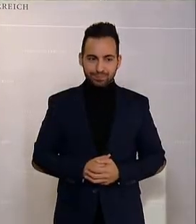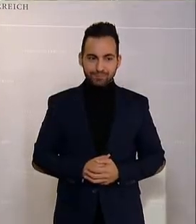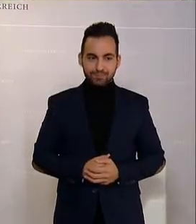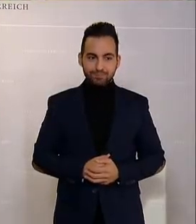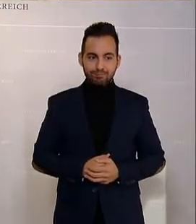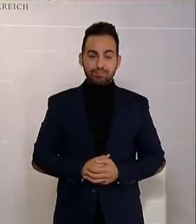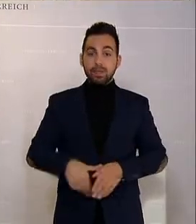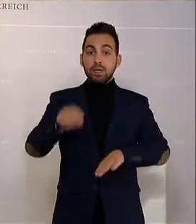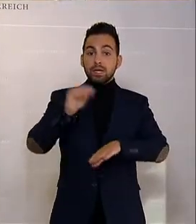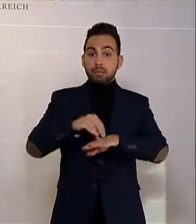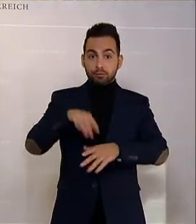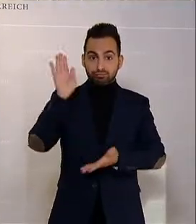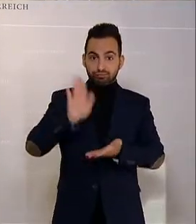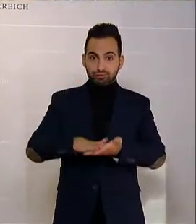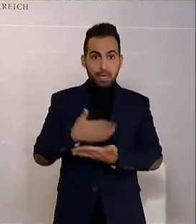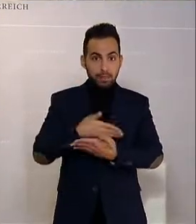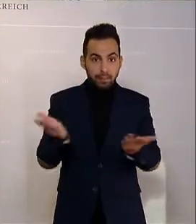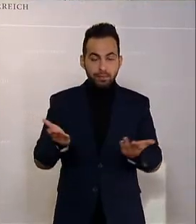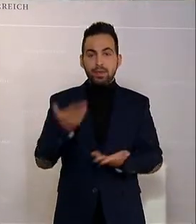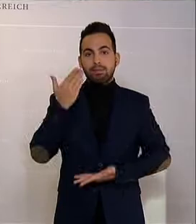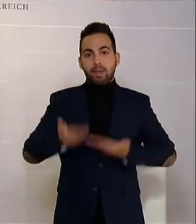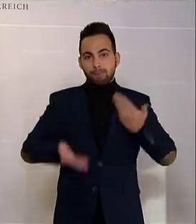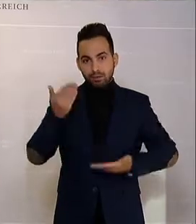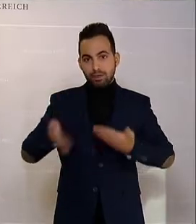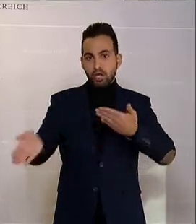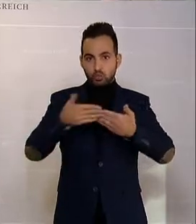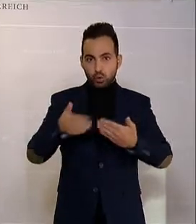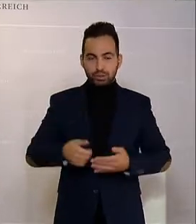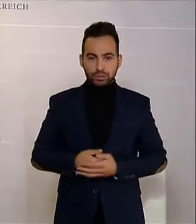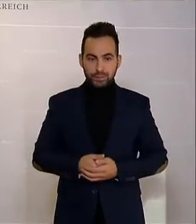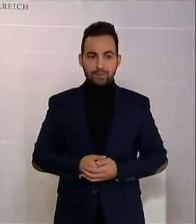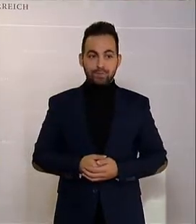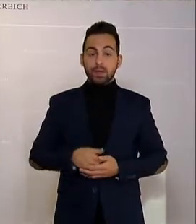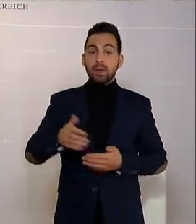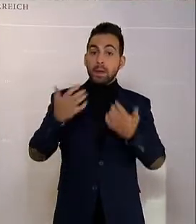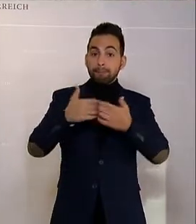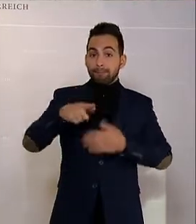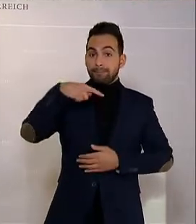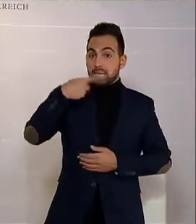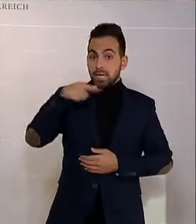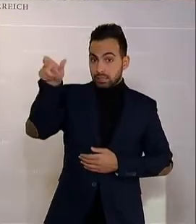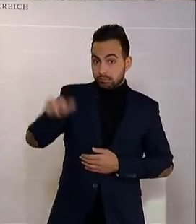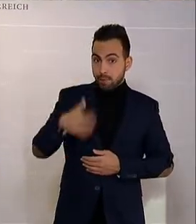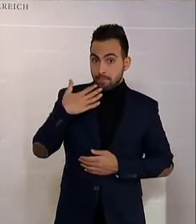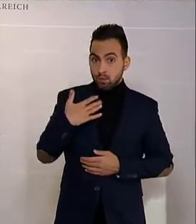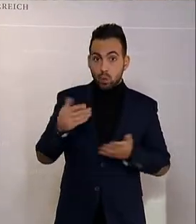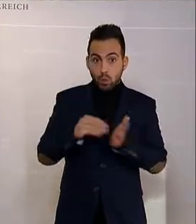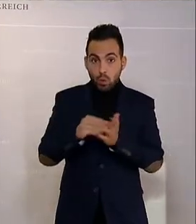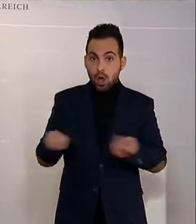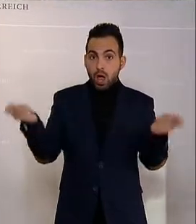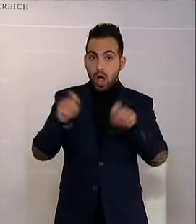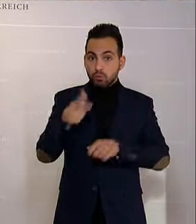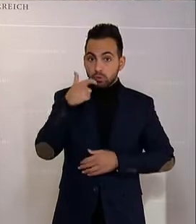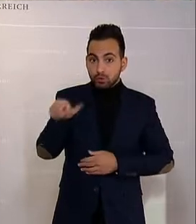Zu Wort ist nun niemand mehr gemeldet. Die Debatte ist geschlossen. Ich wünsche die Berichterstatterin das